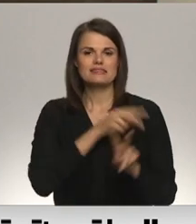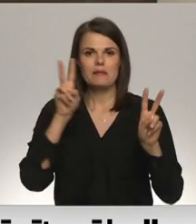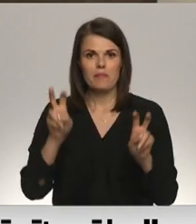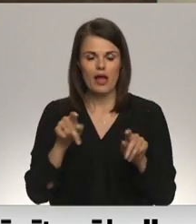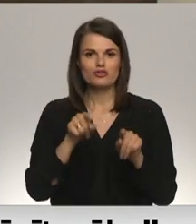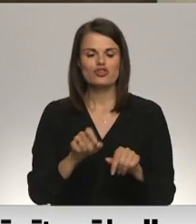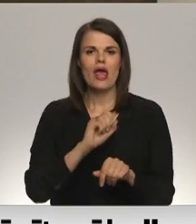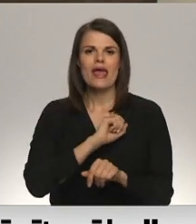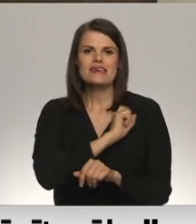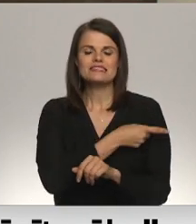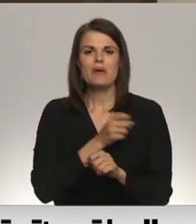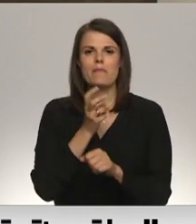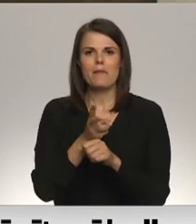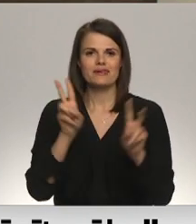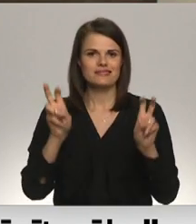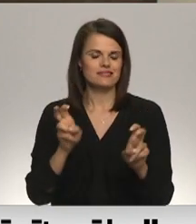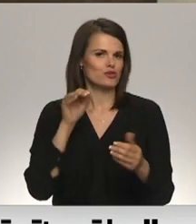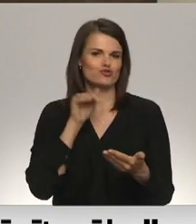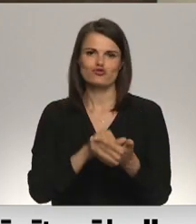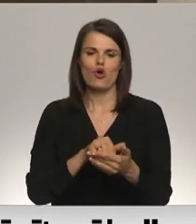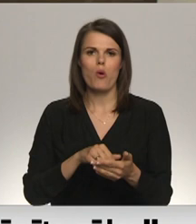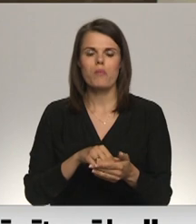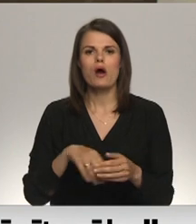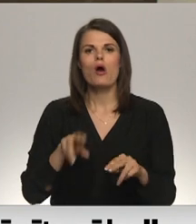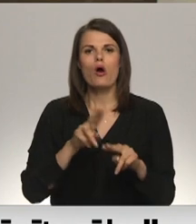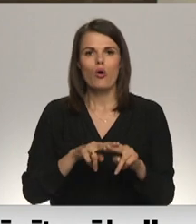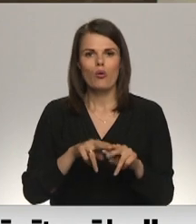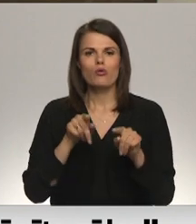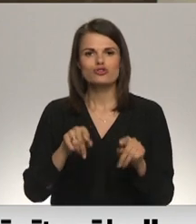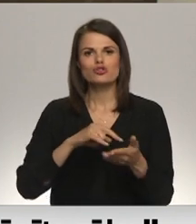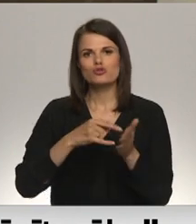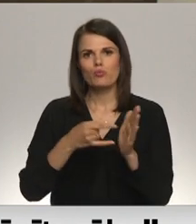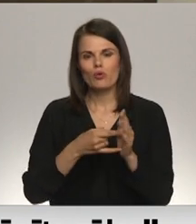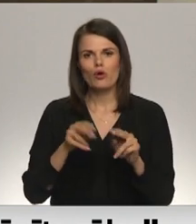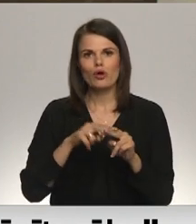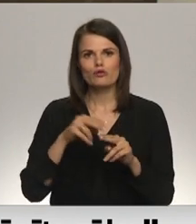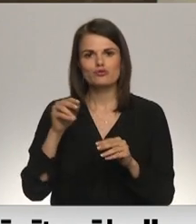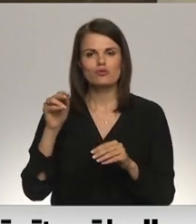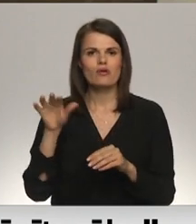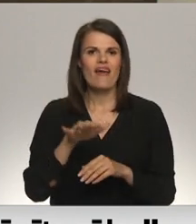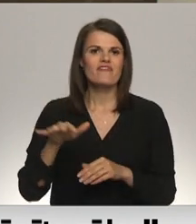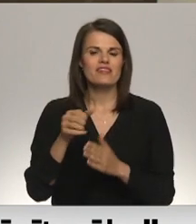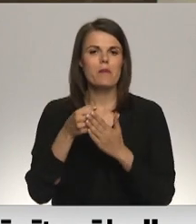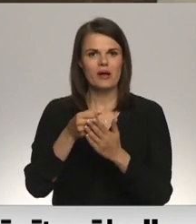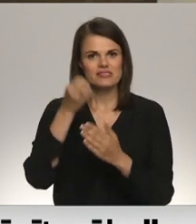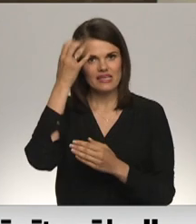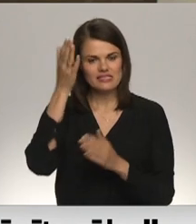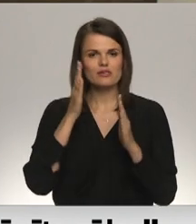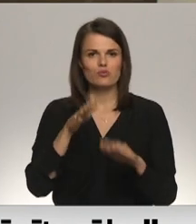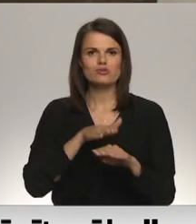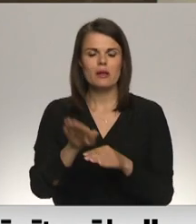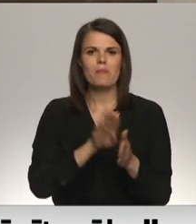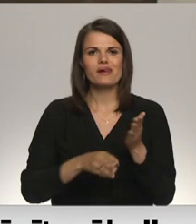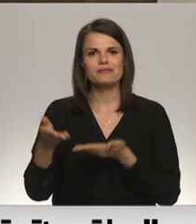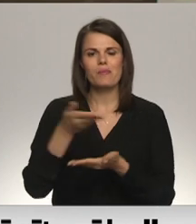dalību tā turpmākā īstenošanā. Projekts un darba vidē balstītās skolotāja izklītības programma turpmāk tiks realizēta bez